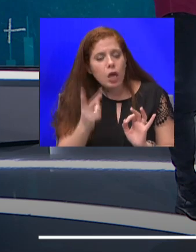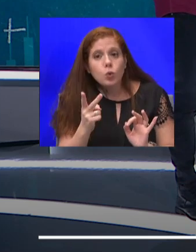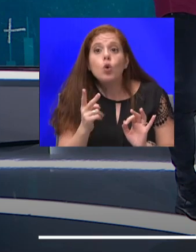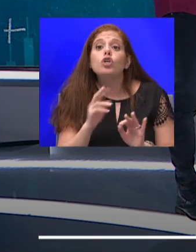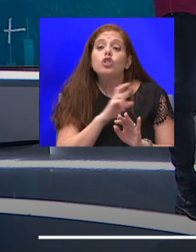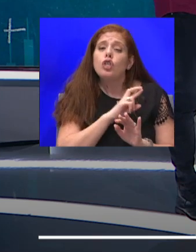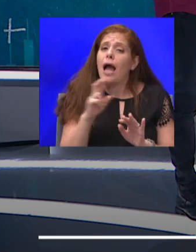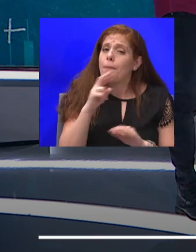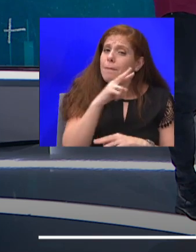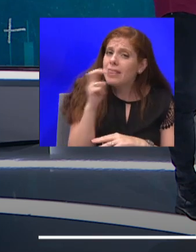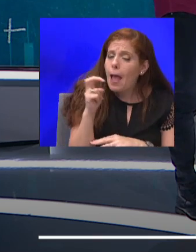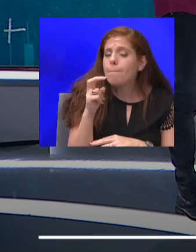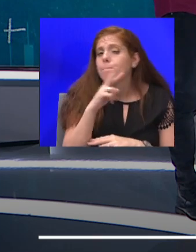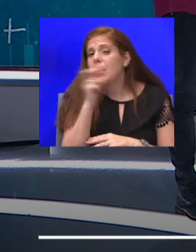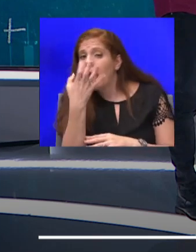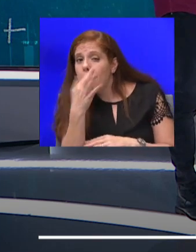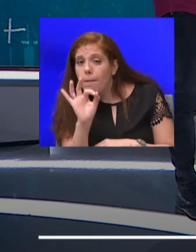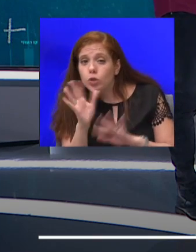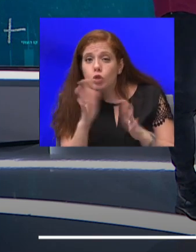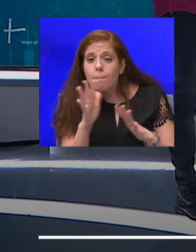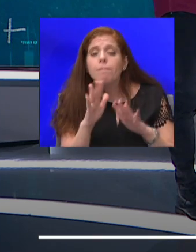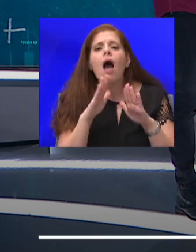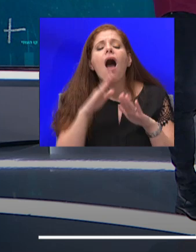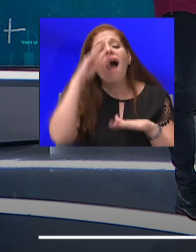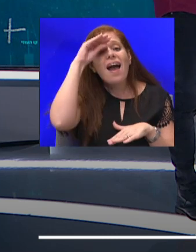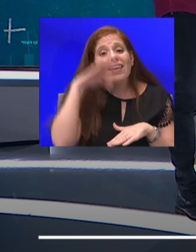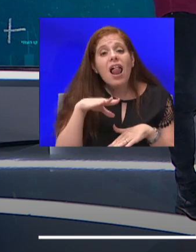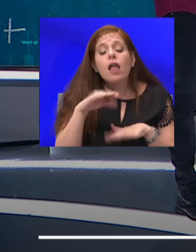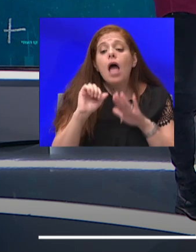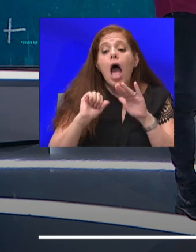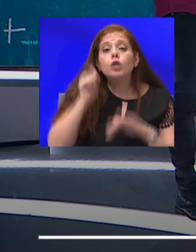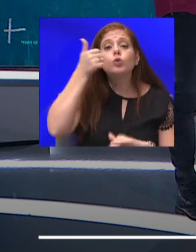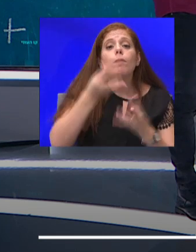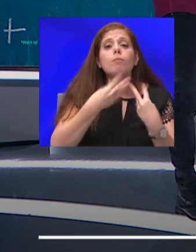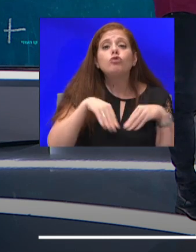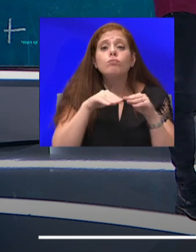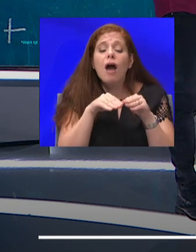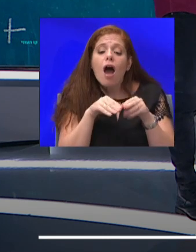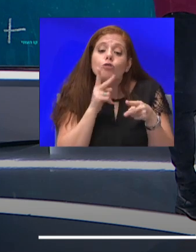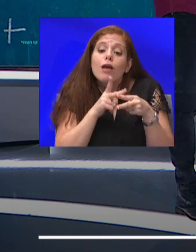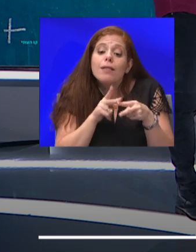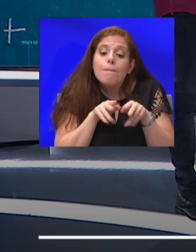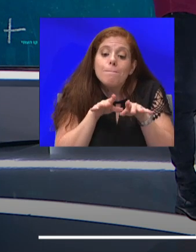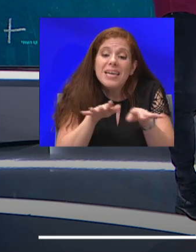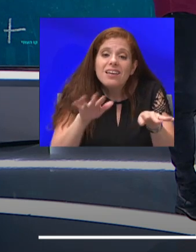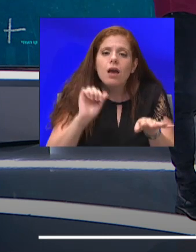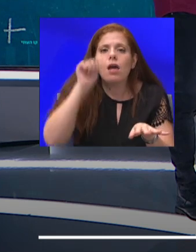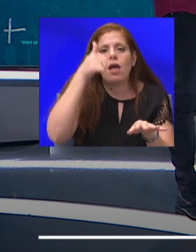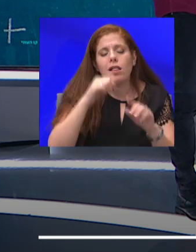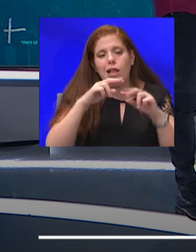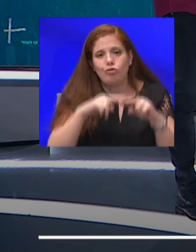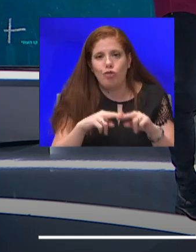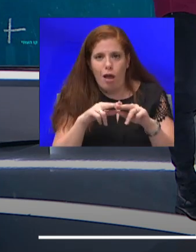באמת הילד היה הראשון במשפחה שהדביק את השאר. אבל כשמסתכלים על התמונה המלאה, רואים ש